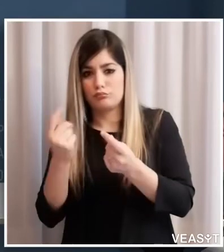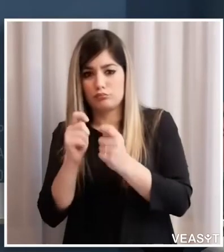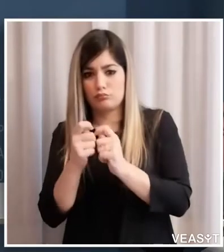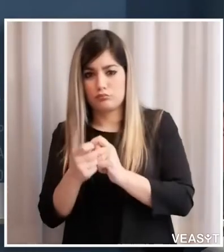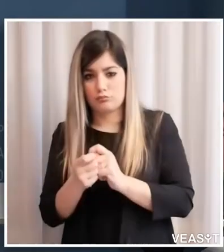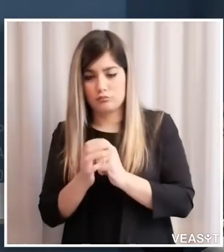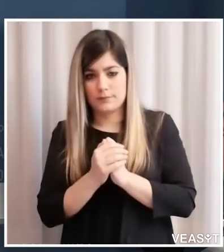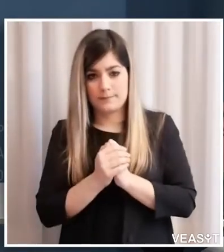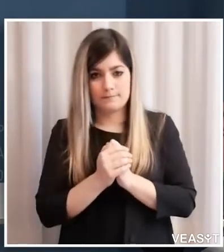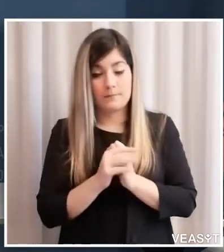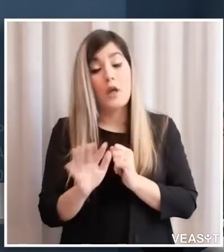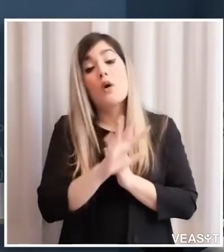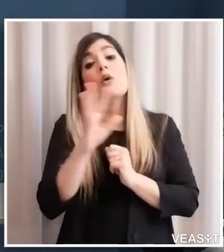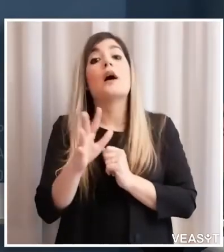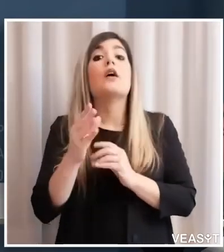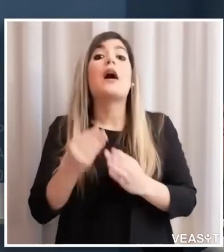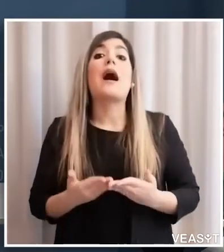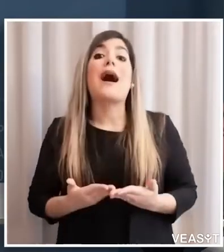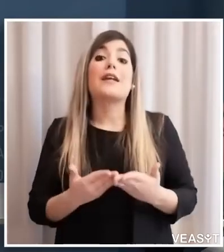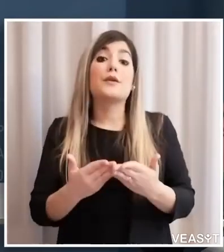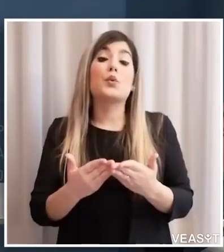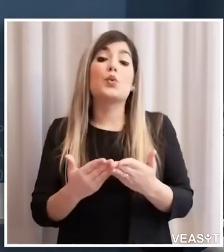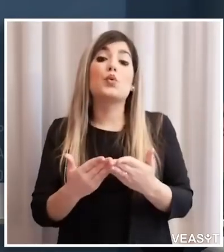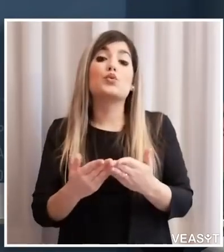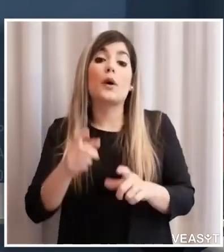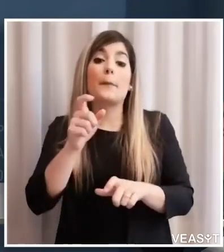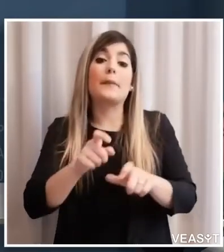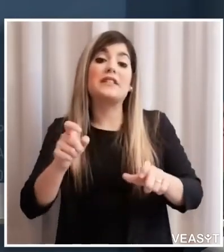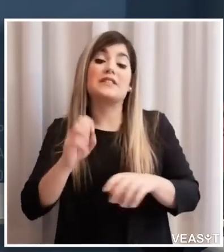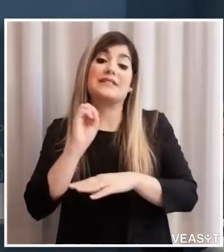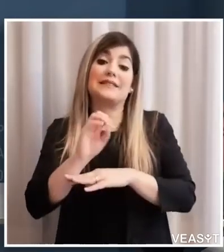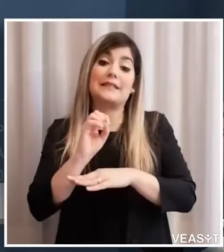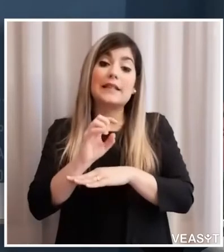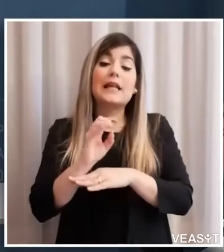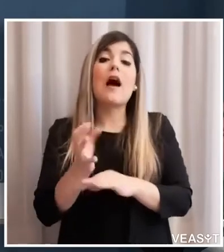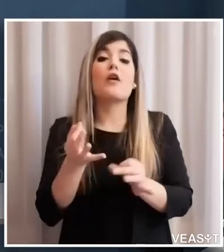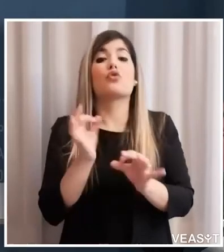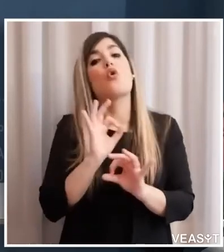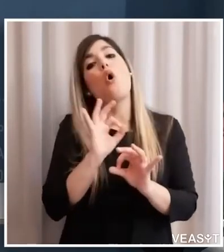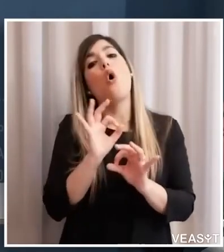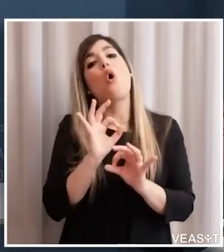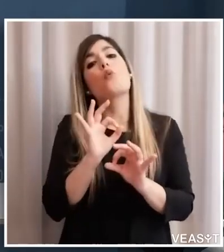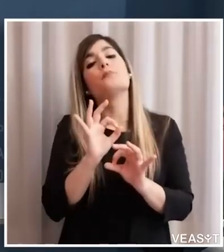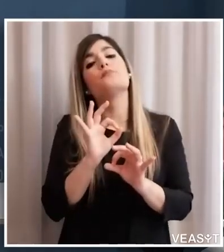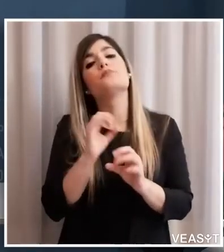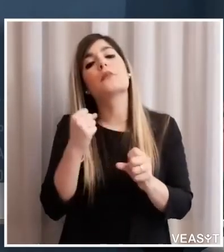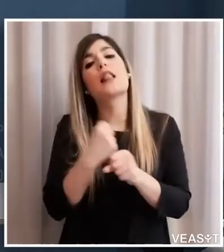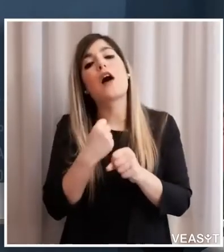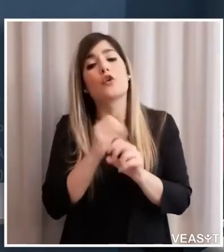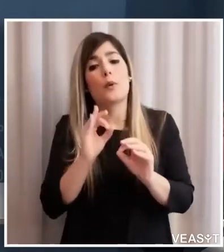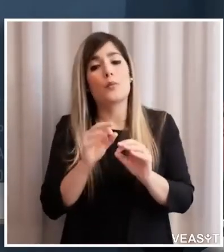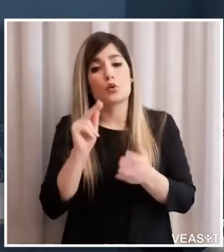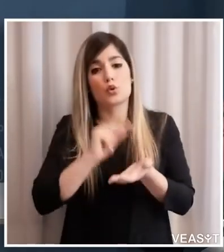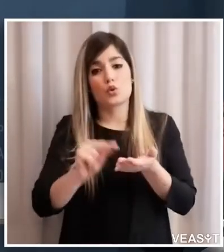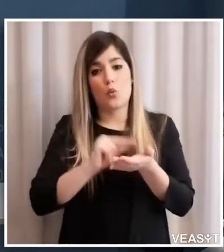anche l'aiuto da parte di coloro che sono insegnanti o anche lavorano nelle scuole di prima infanzia questo è un discorso